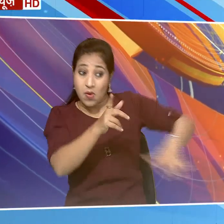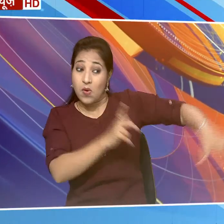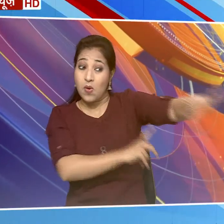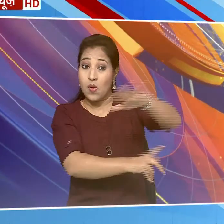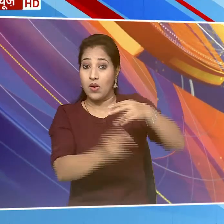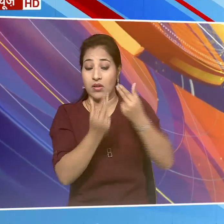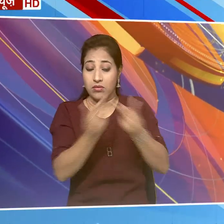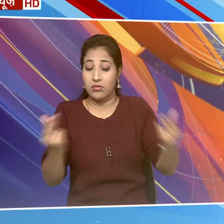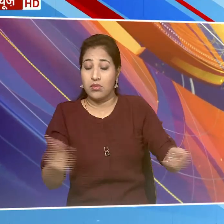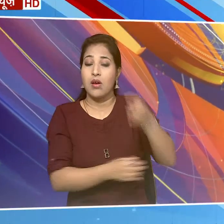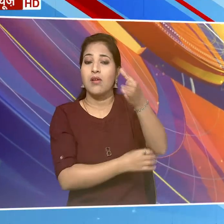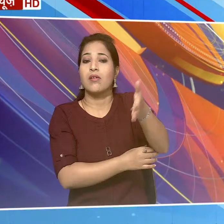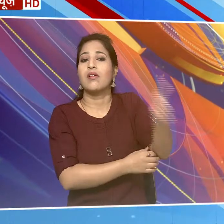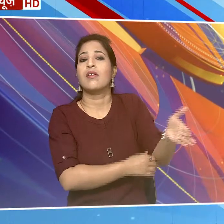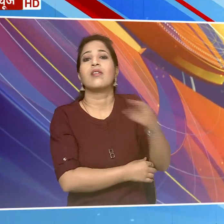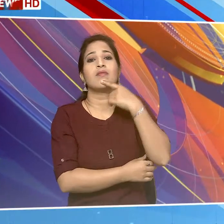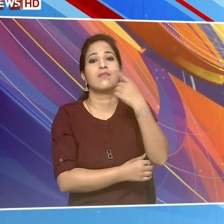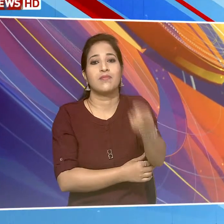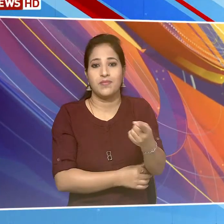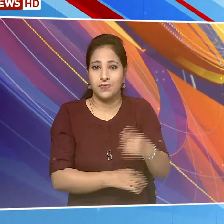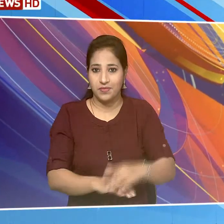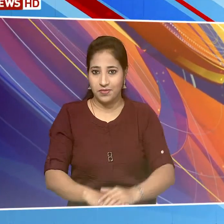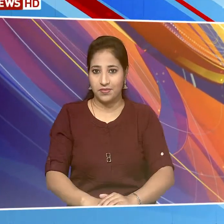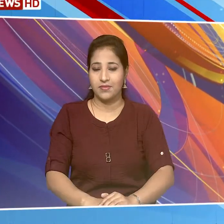दीवाली की शुब काम नाएं